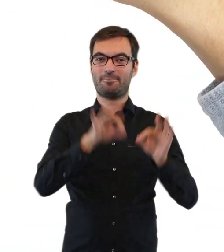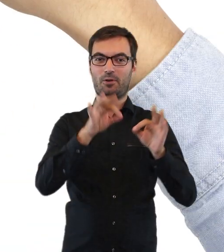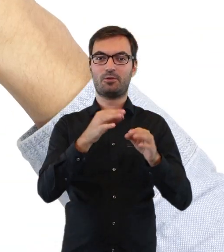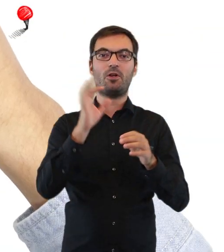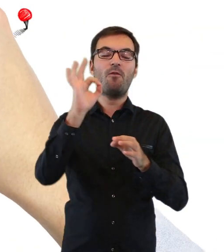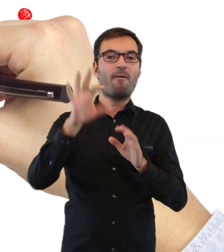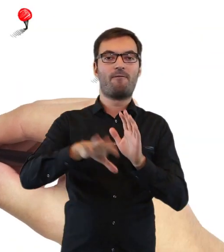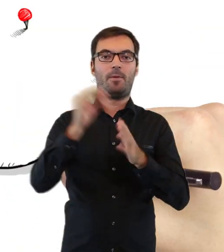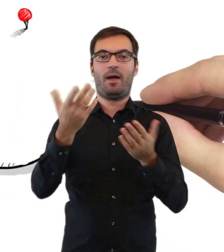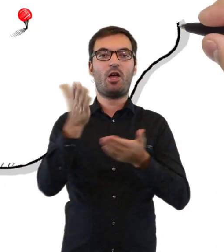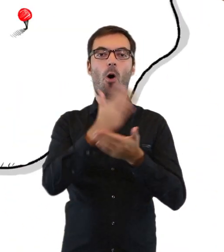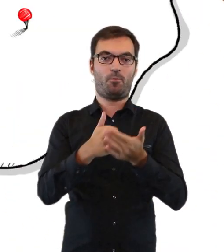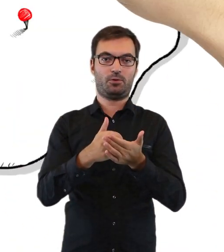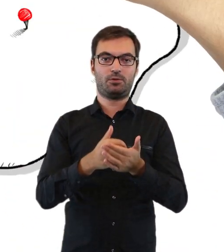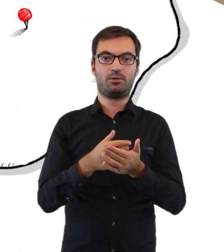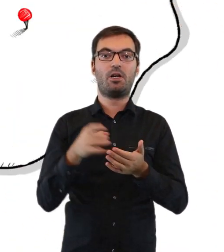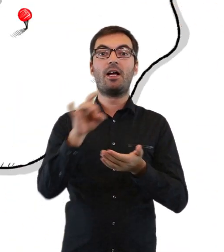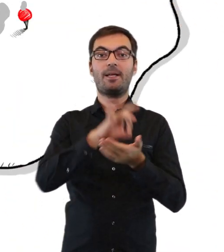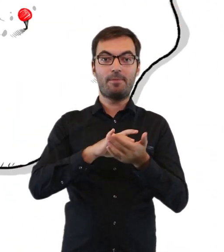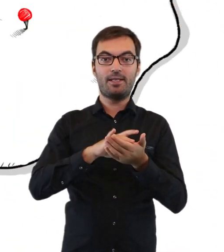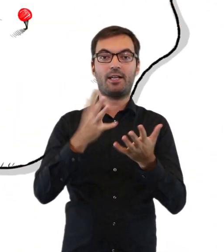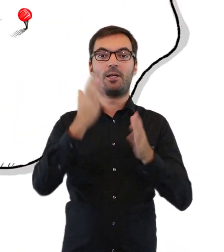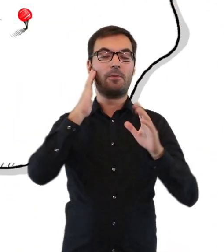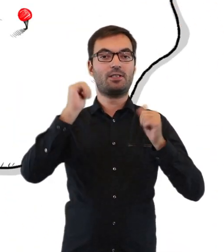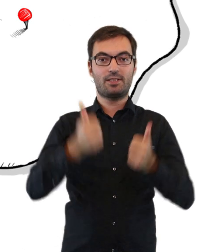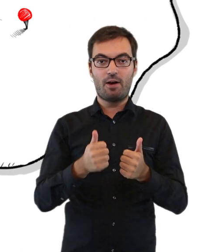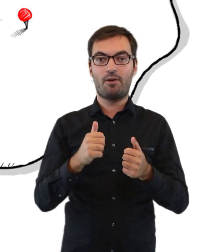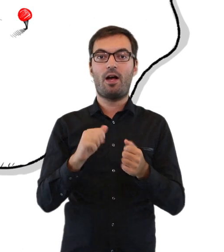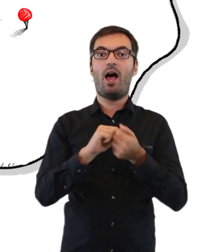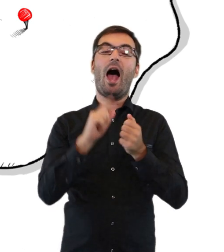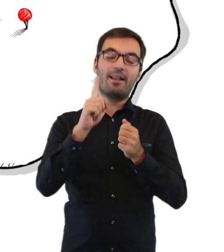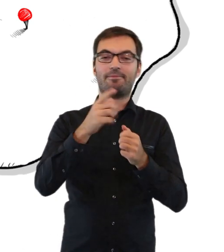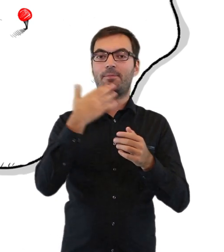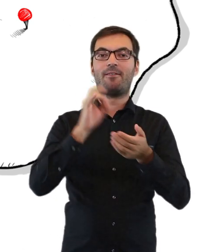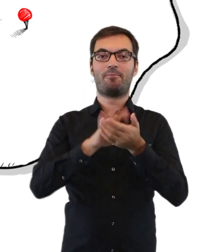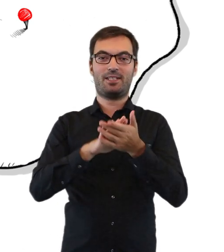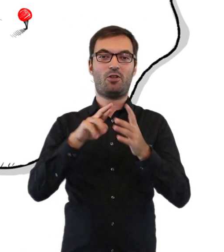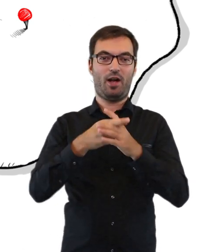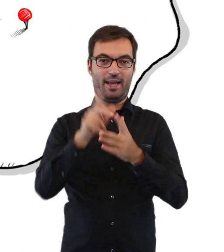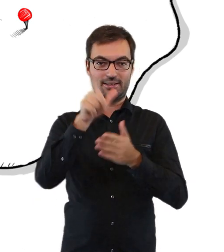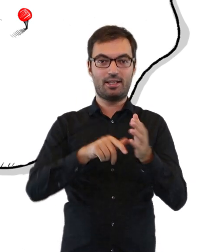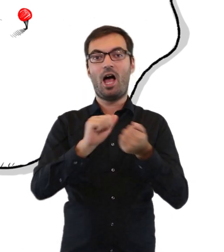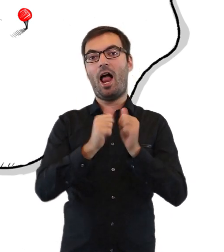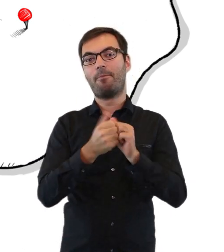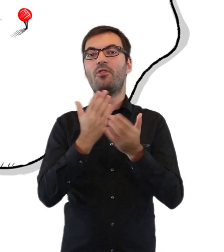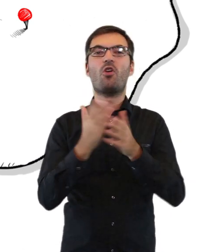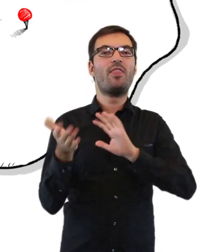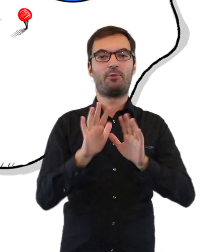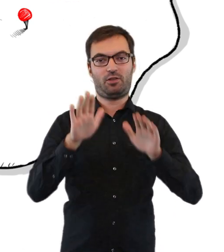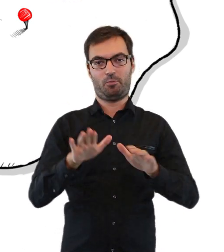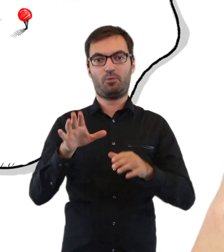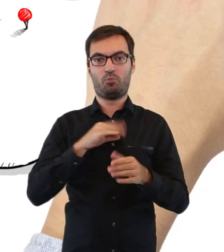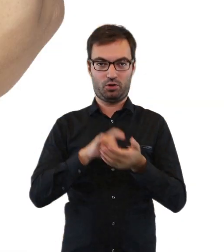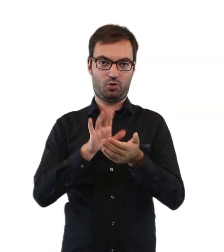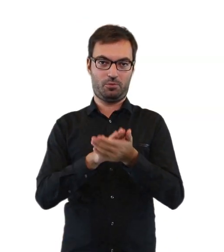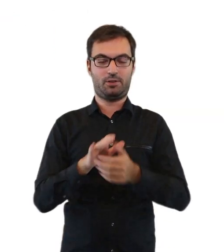do spisu wyborców w wybranym przez siebie obwodzie głosowania, w gminie, w której mieszkasz na stałe, a nie jesteś ujęty w rejestrze wyborców lub